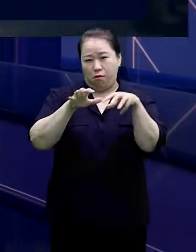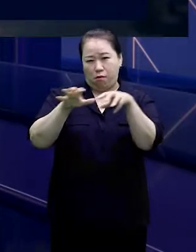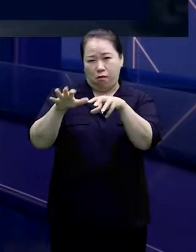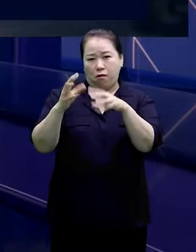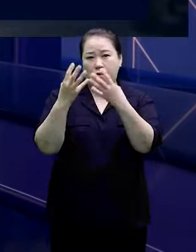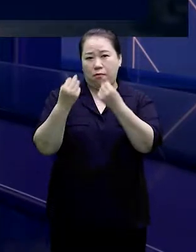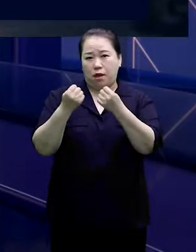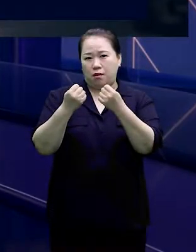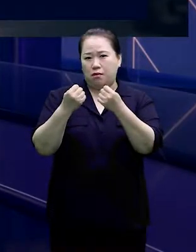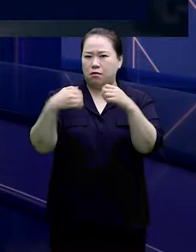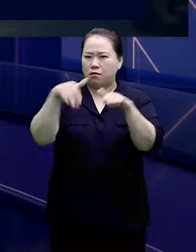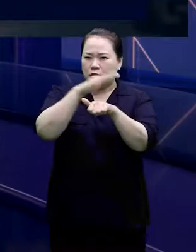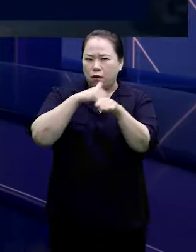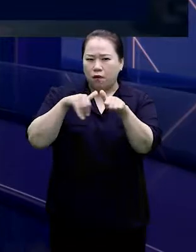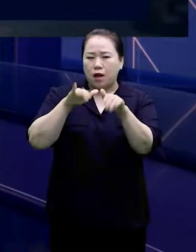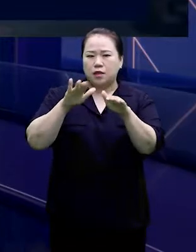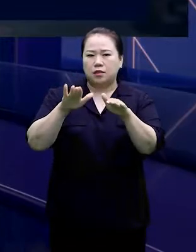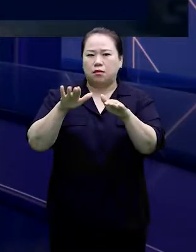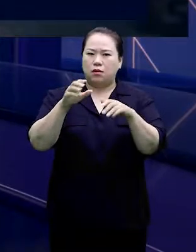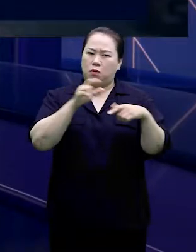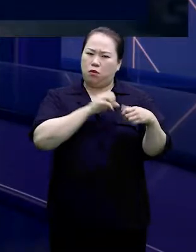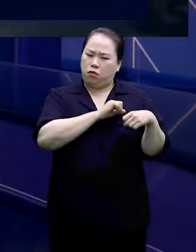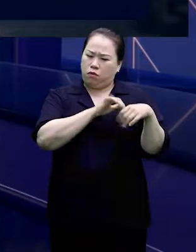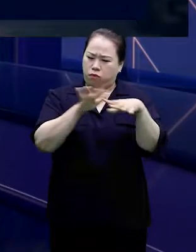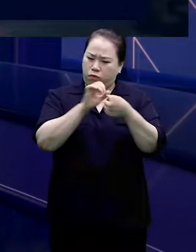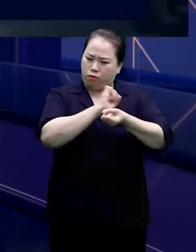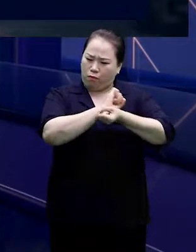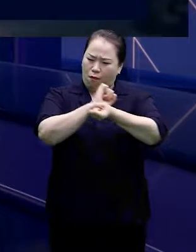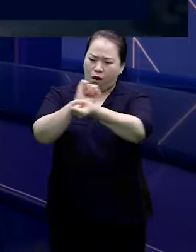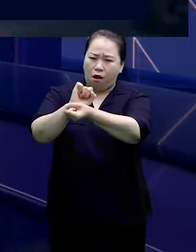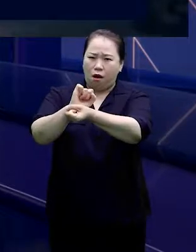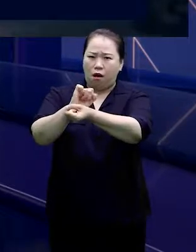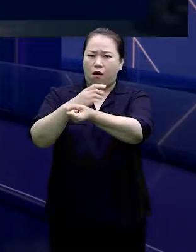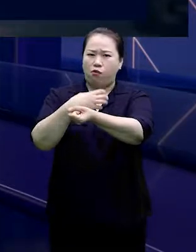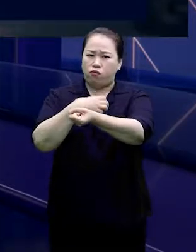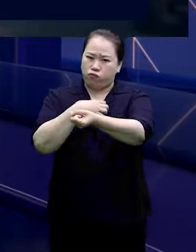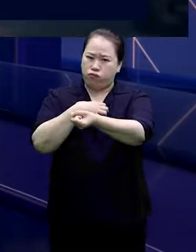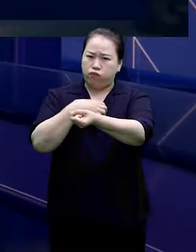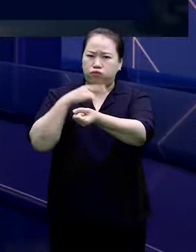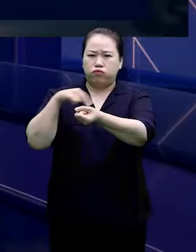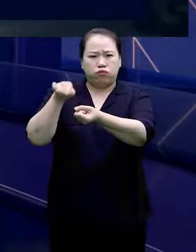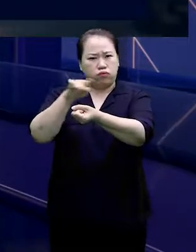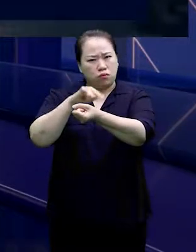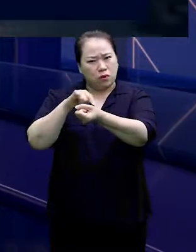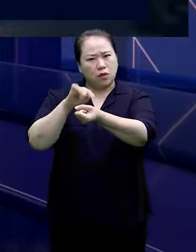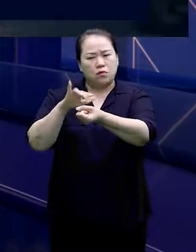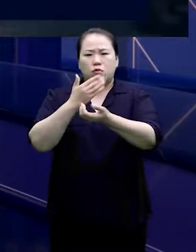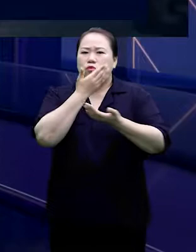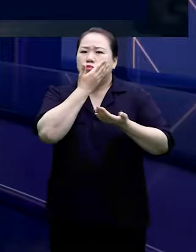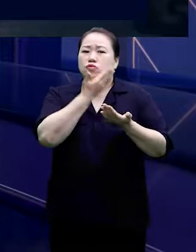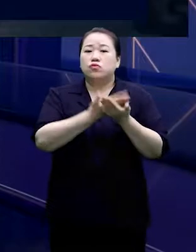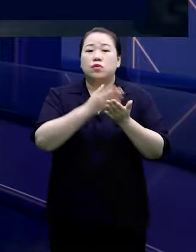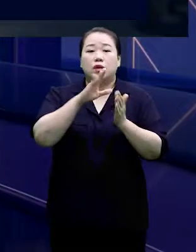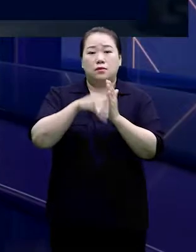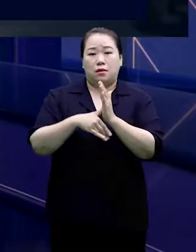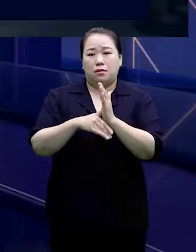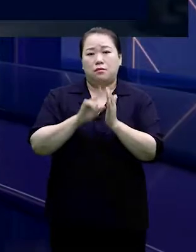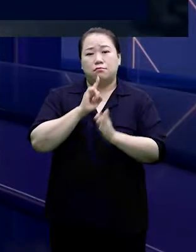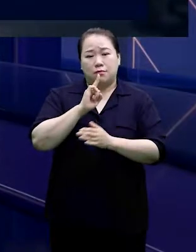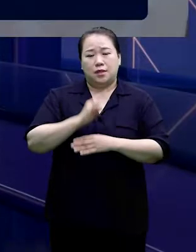재확산 가능성이 있어서 이번 연휴가 확산세를 좌우할 고비가 될 것으로 전망되고 있습니다.